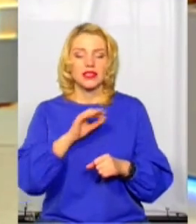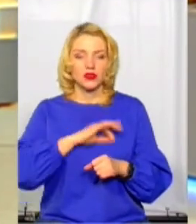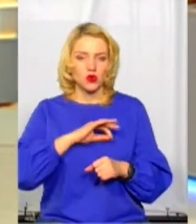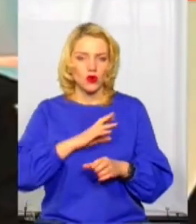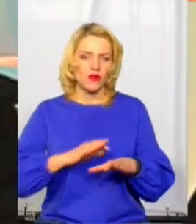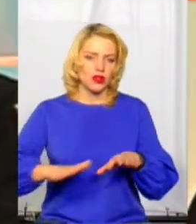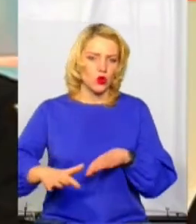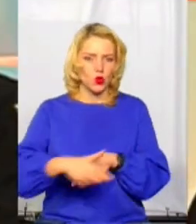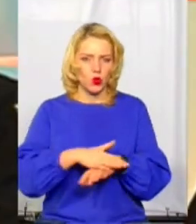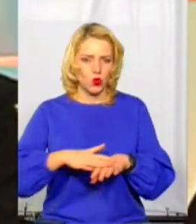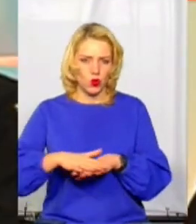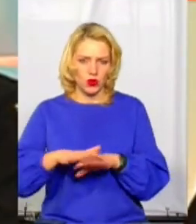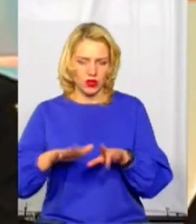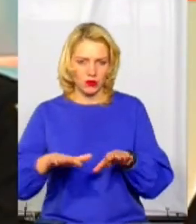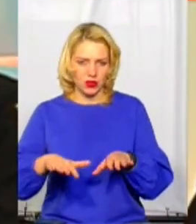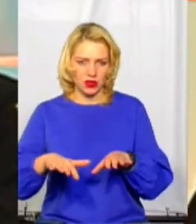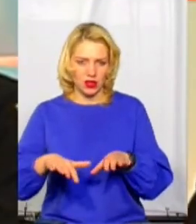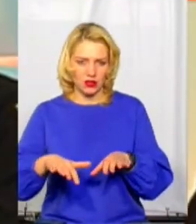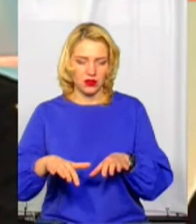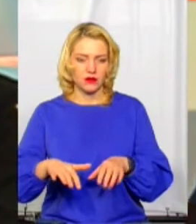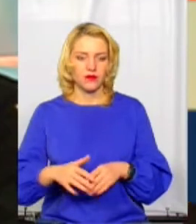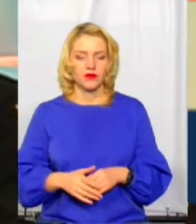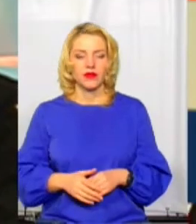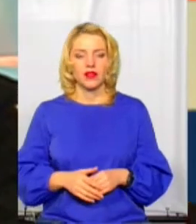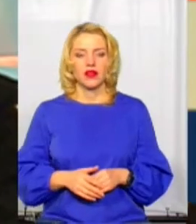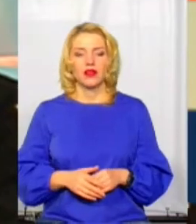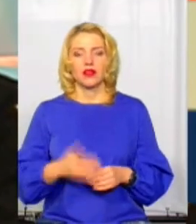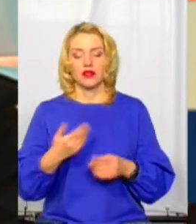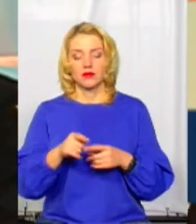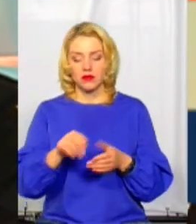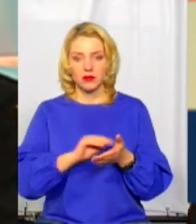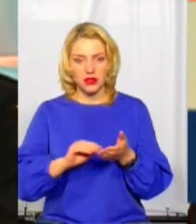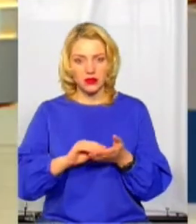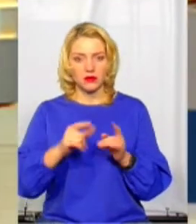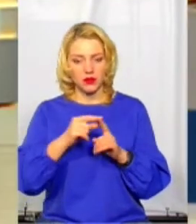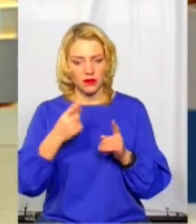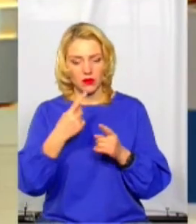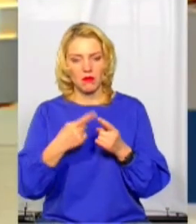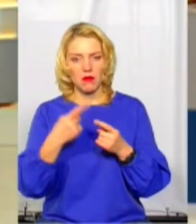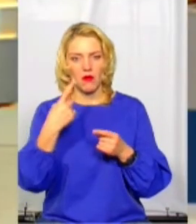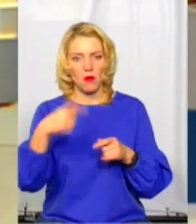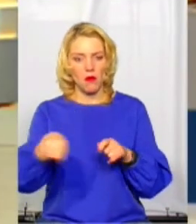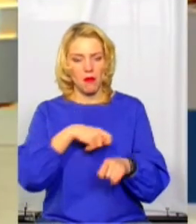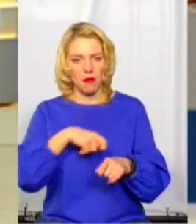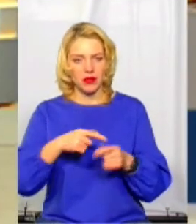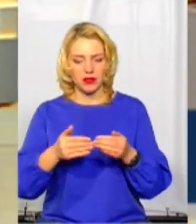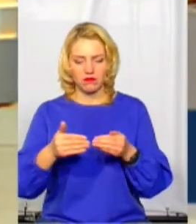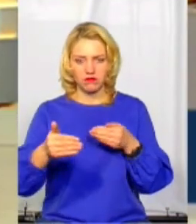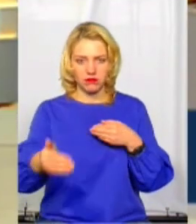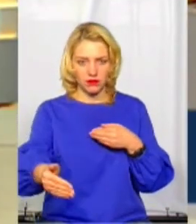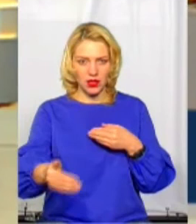звертати увагу на ті характеристики, які на ньому вказані. Метри від його використання до місць скупчення людей,